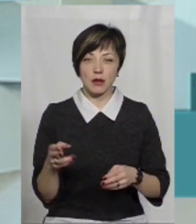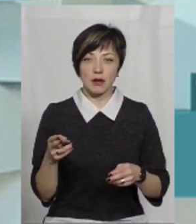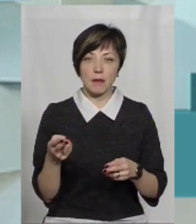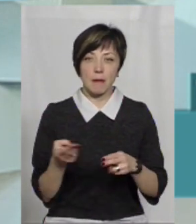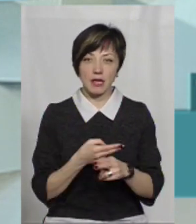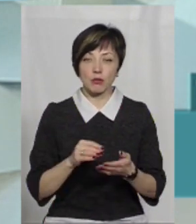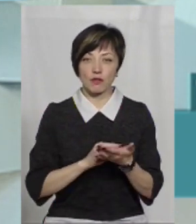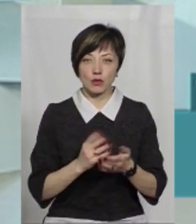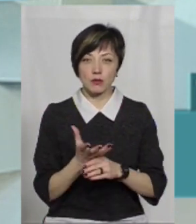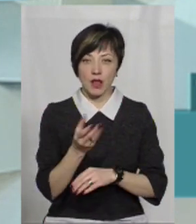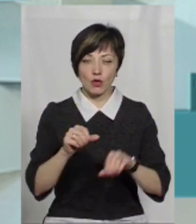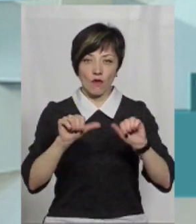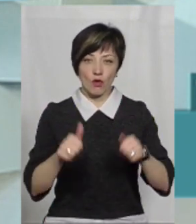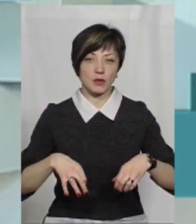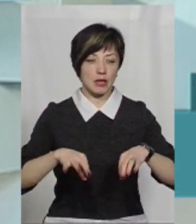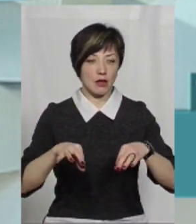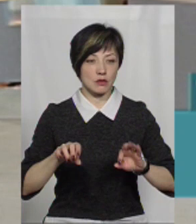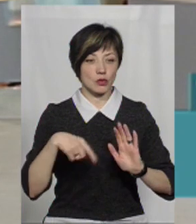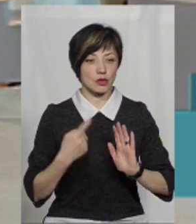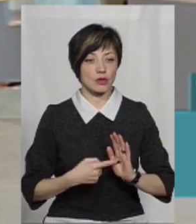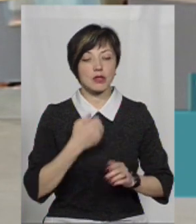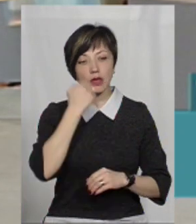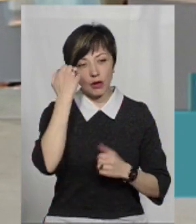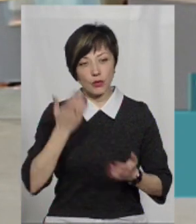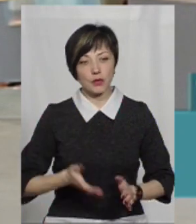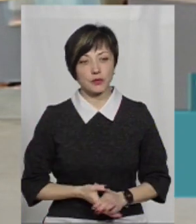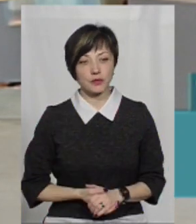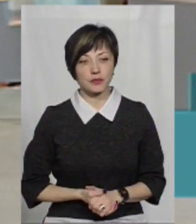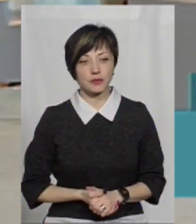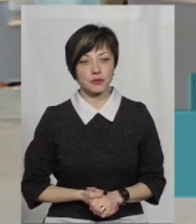повторної сплати ментне оформлення транспортних засобів. Дякую.